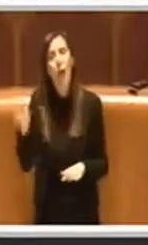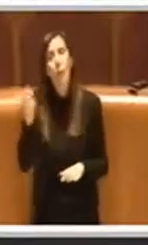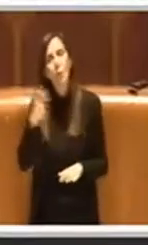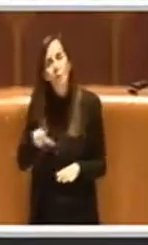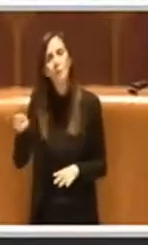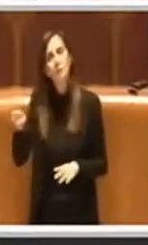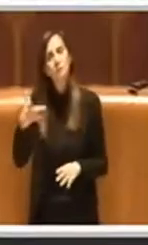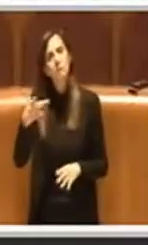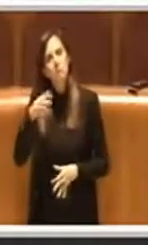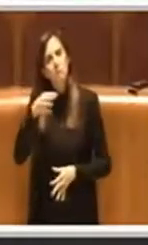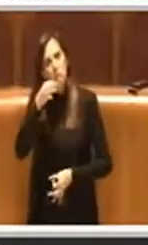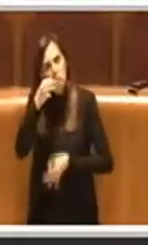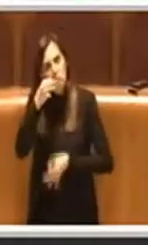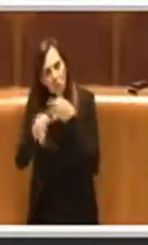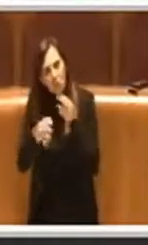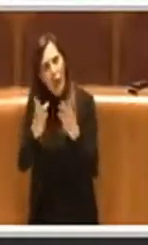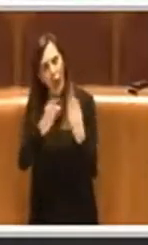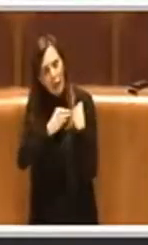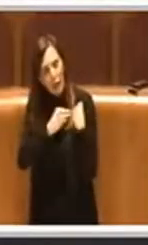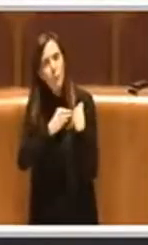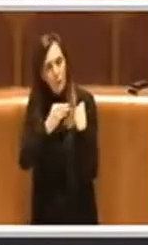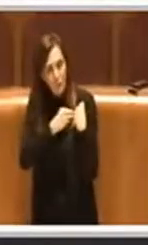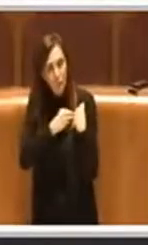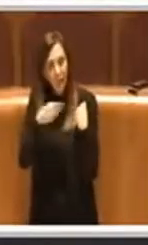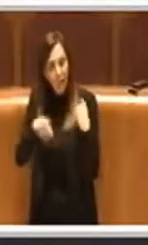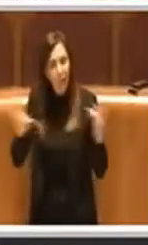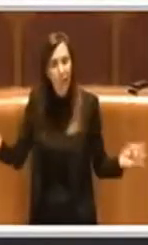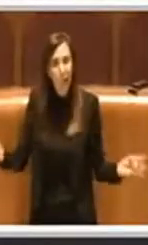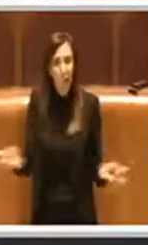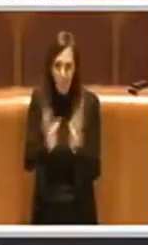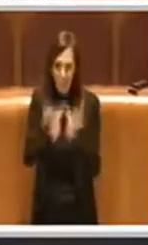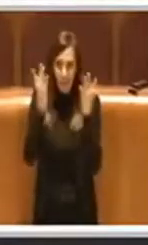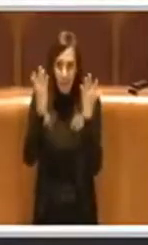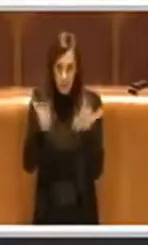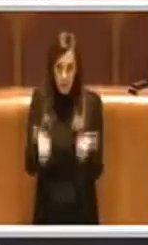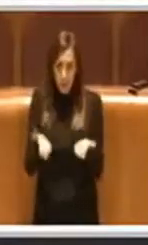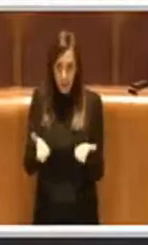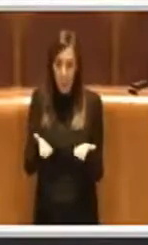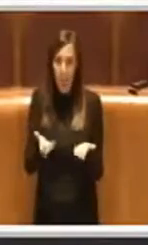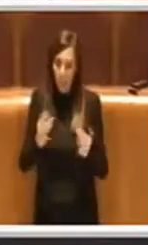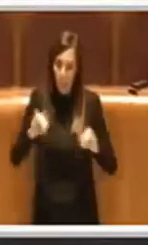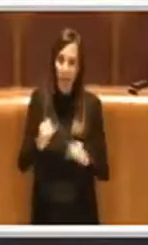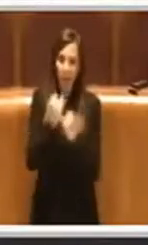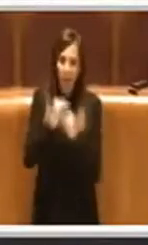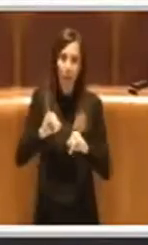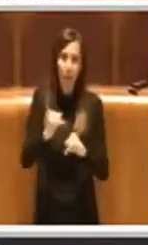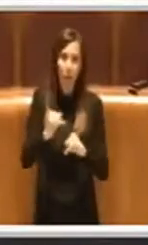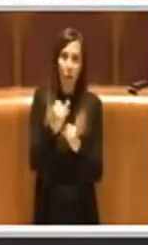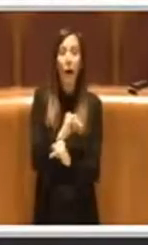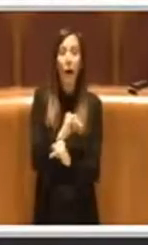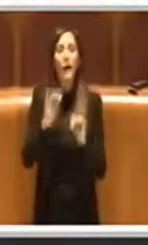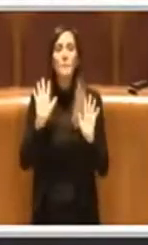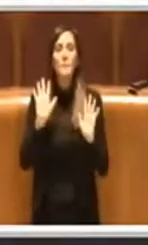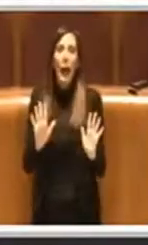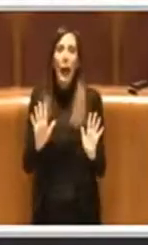in questa occasione specifica. Però, oggettivamente, poi